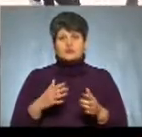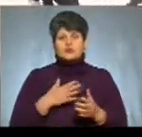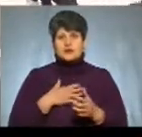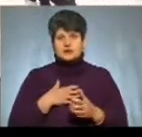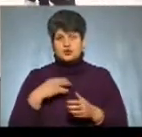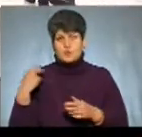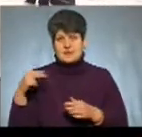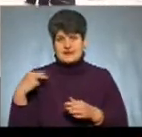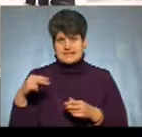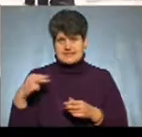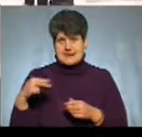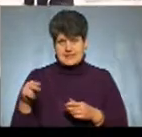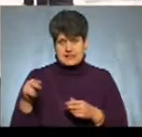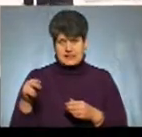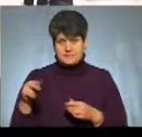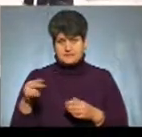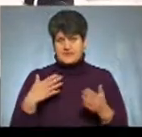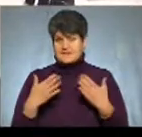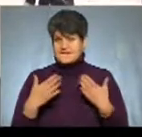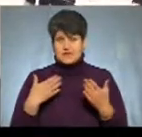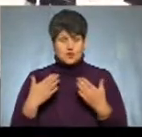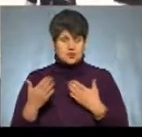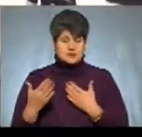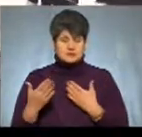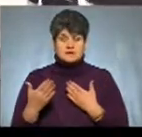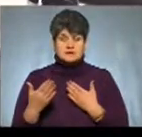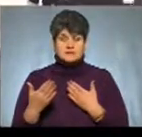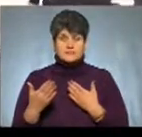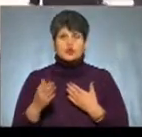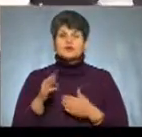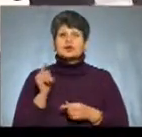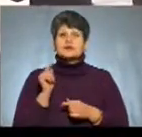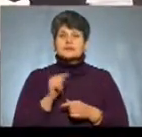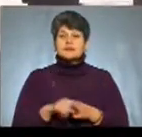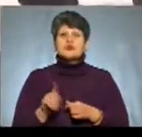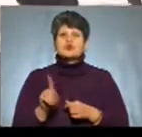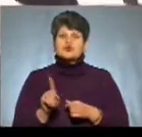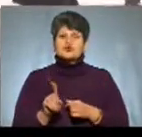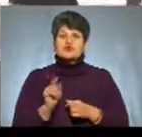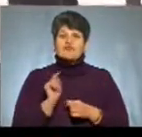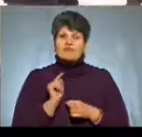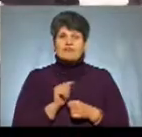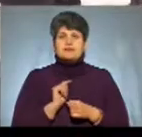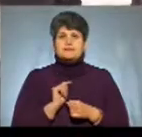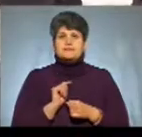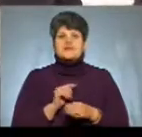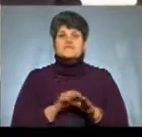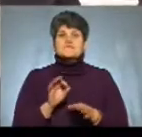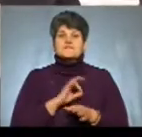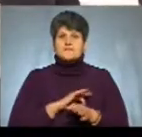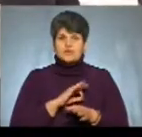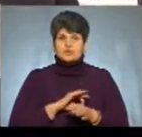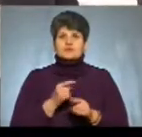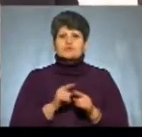відноситись, але то, що він використав ту